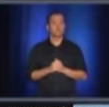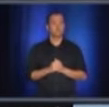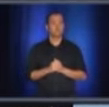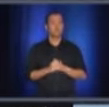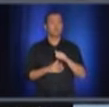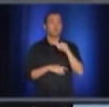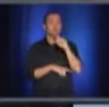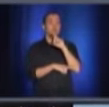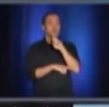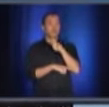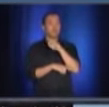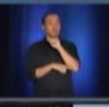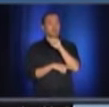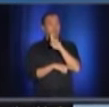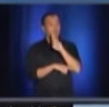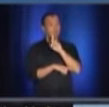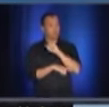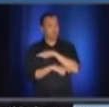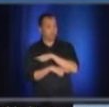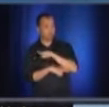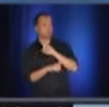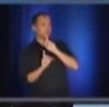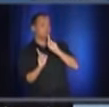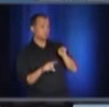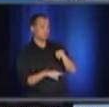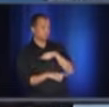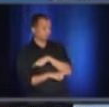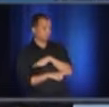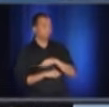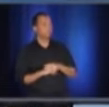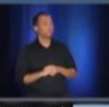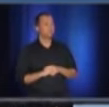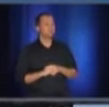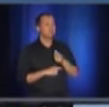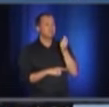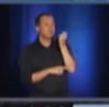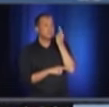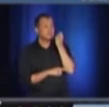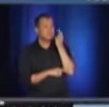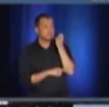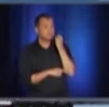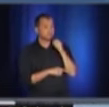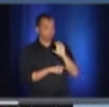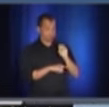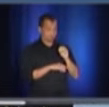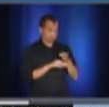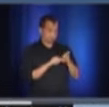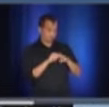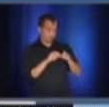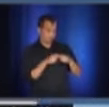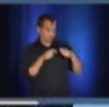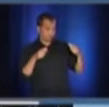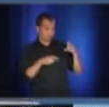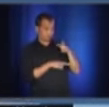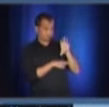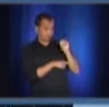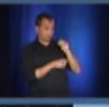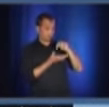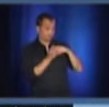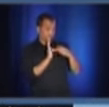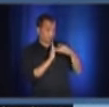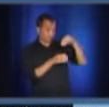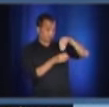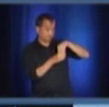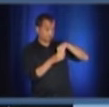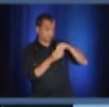Le passage de 50 à 250 personnes, c'est dans une zone contrôlée. On n'a pas noté d'éclosion en